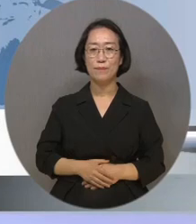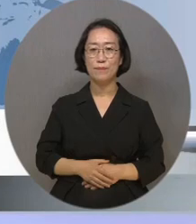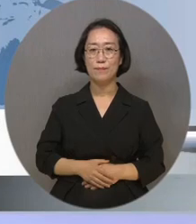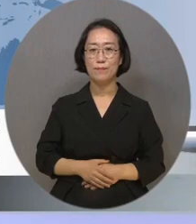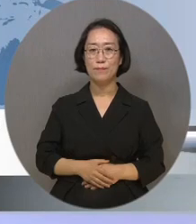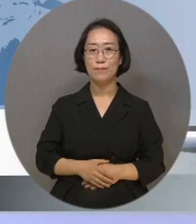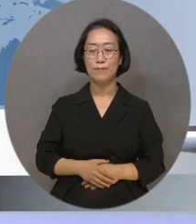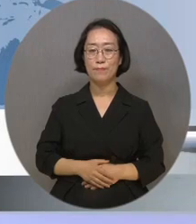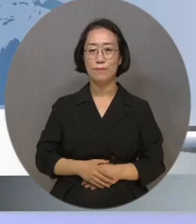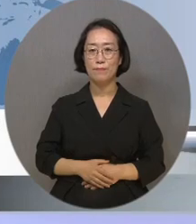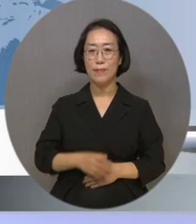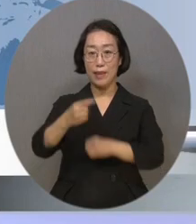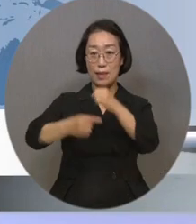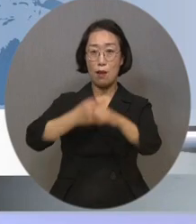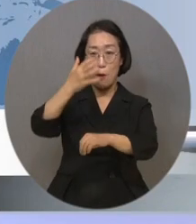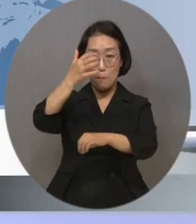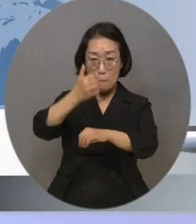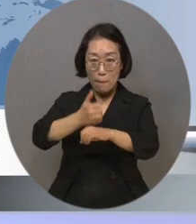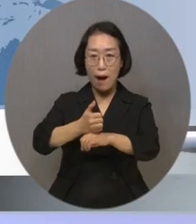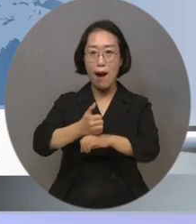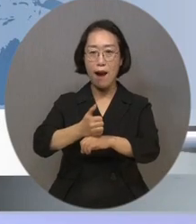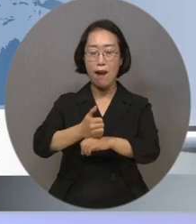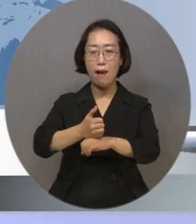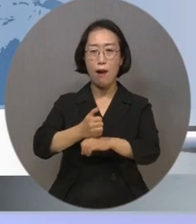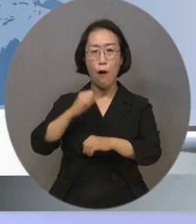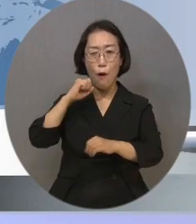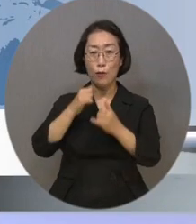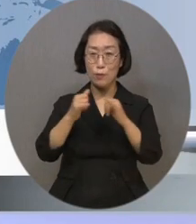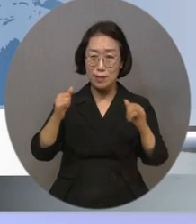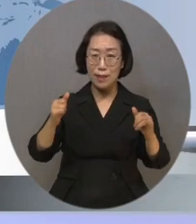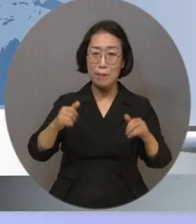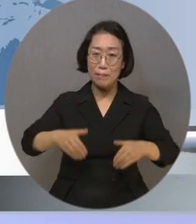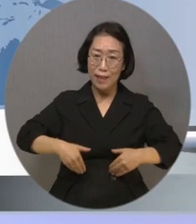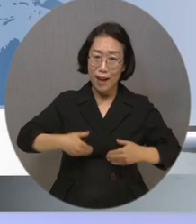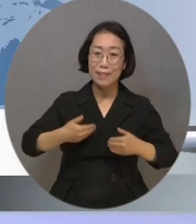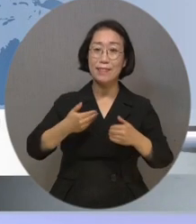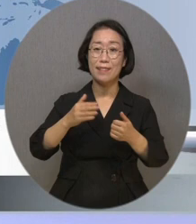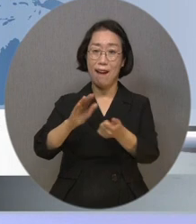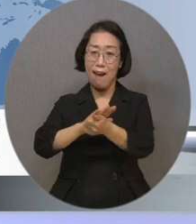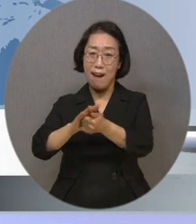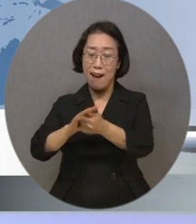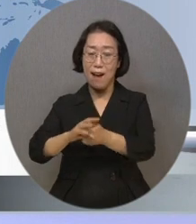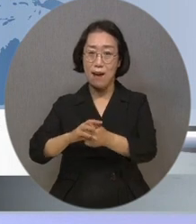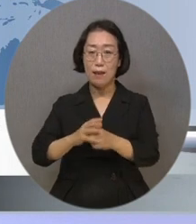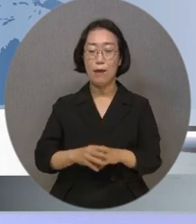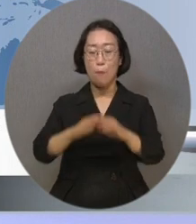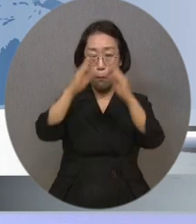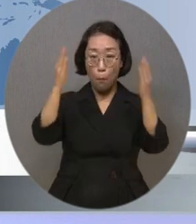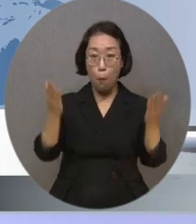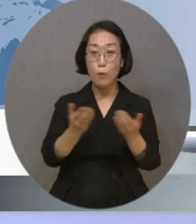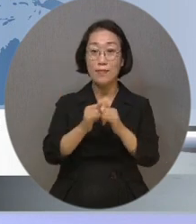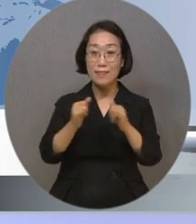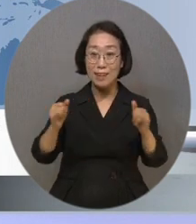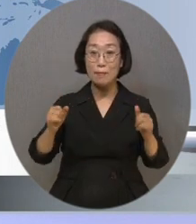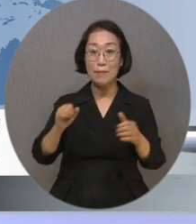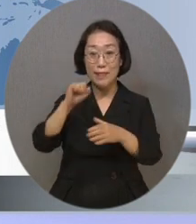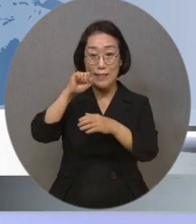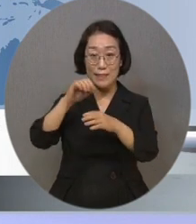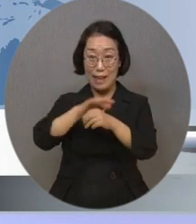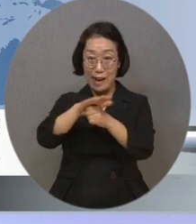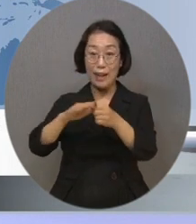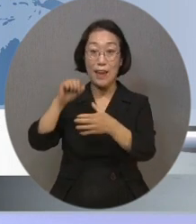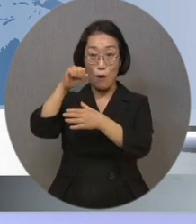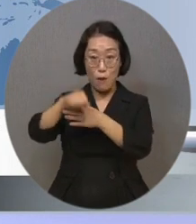연말 연시 이웃에게 온기를 전하는 사랑의 열매에서 전국민을 대상으로 사랑의 온도탑 디자인